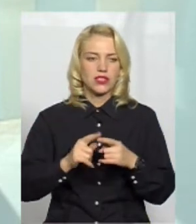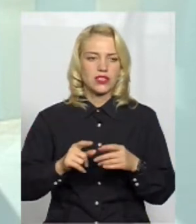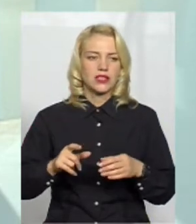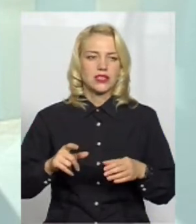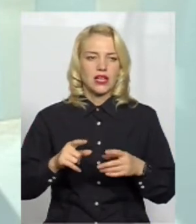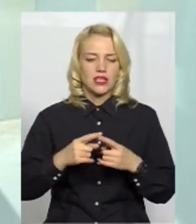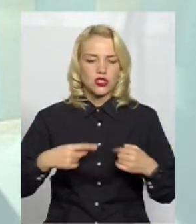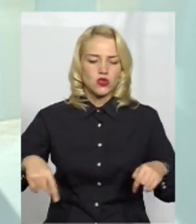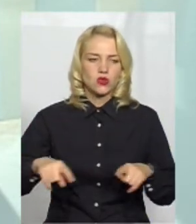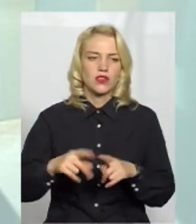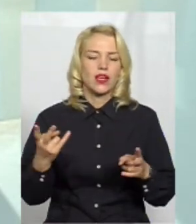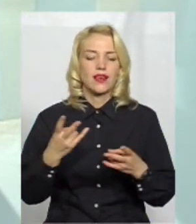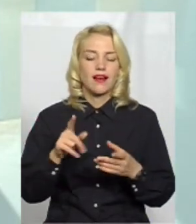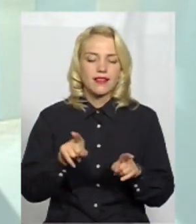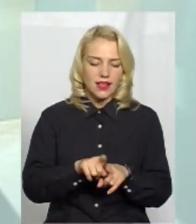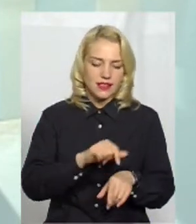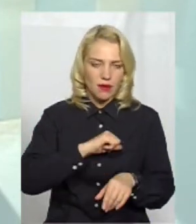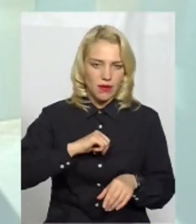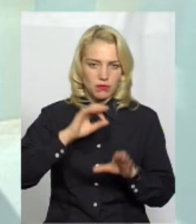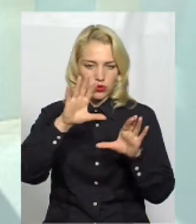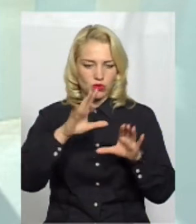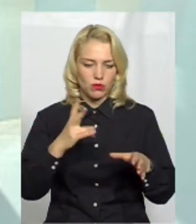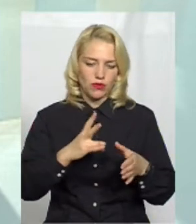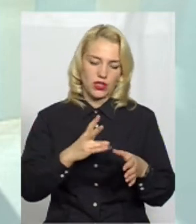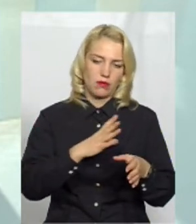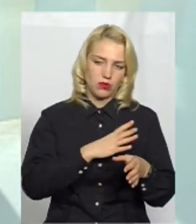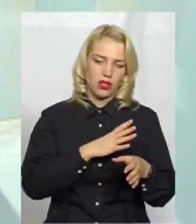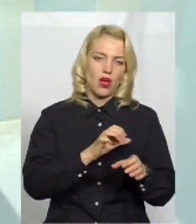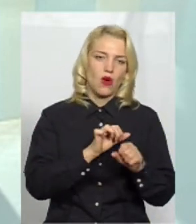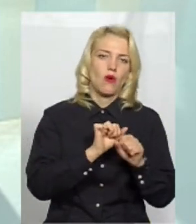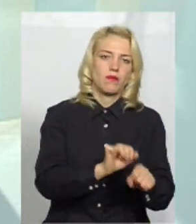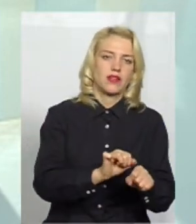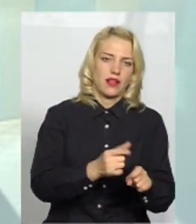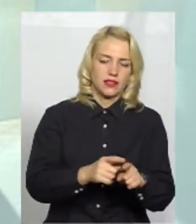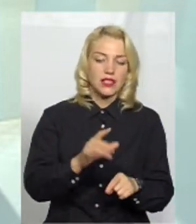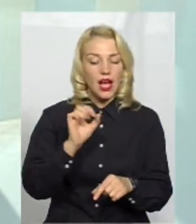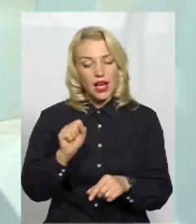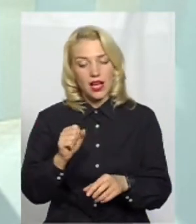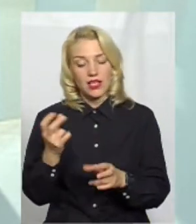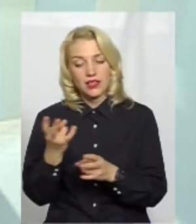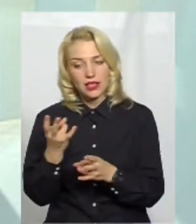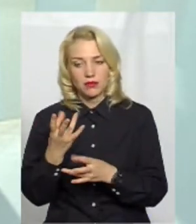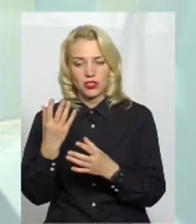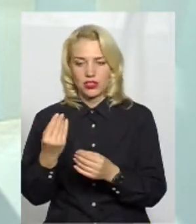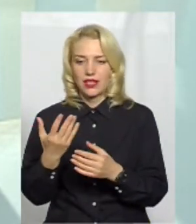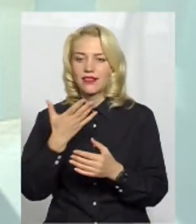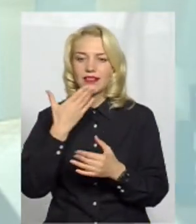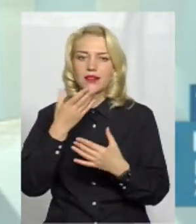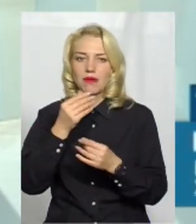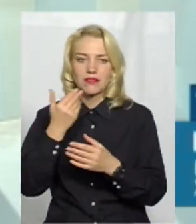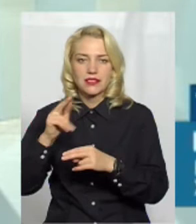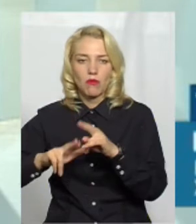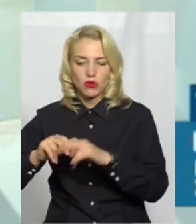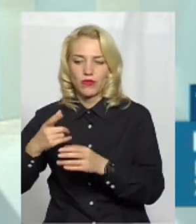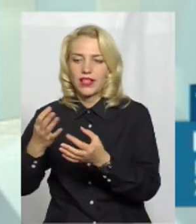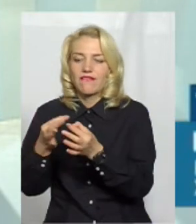яка і так повинна оберігатись. Тобто мають відводитись і ті ділянки, які ще не забудовані, де ще є вільна земля. Я